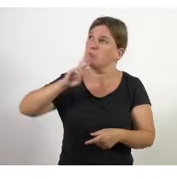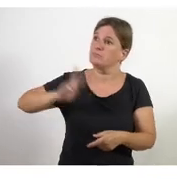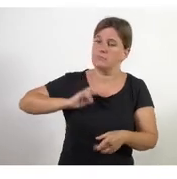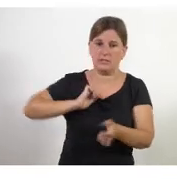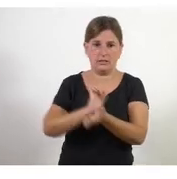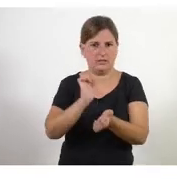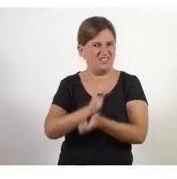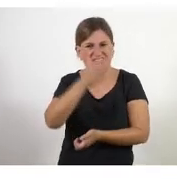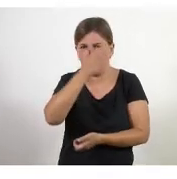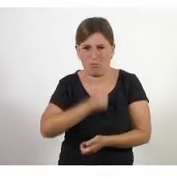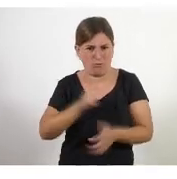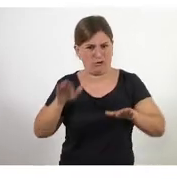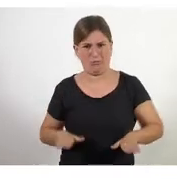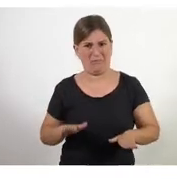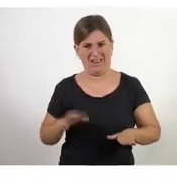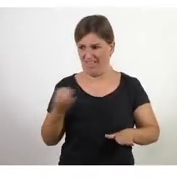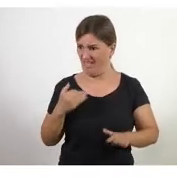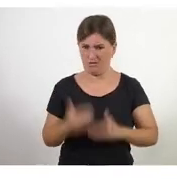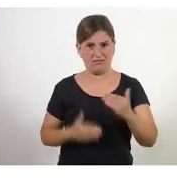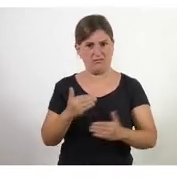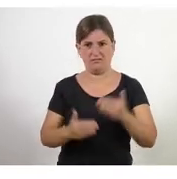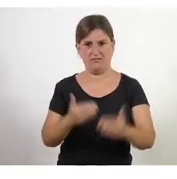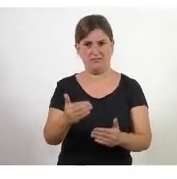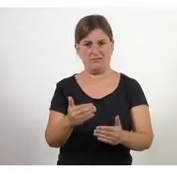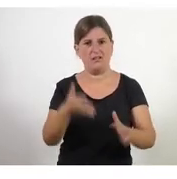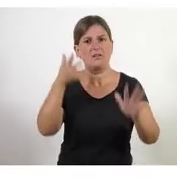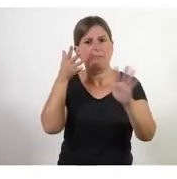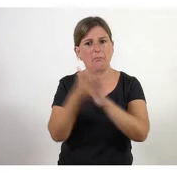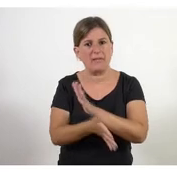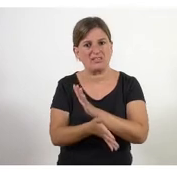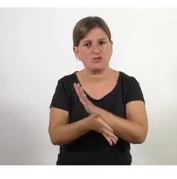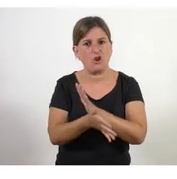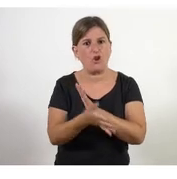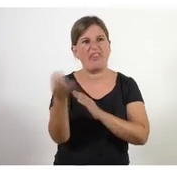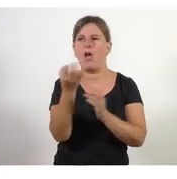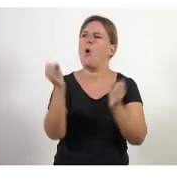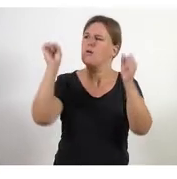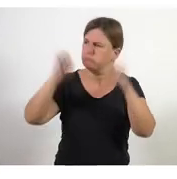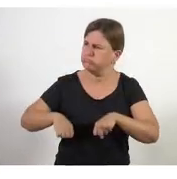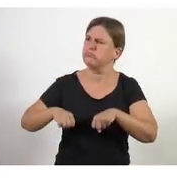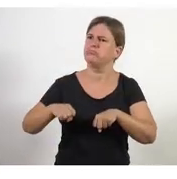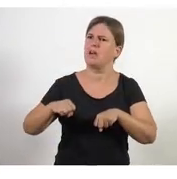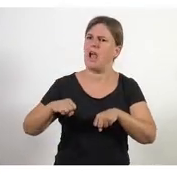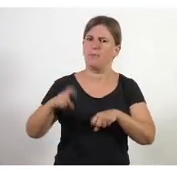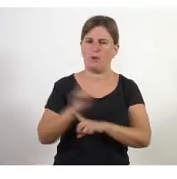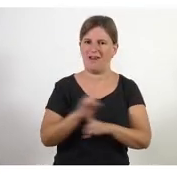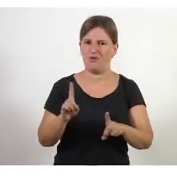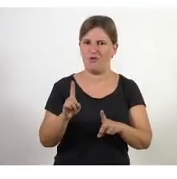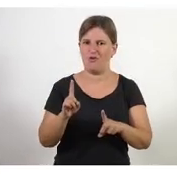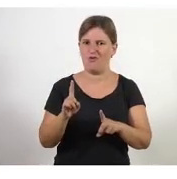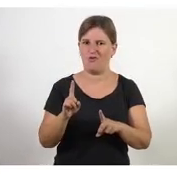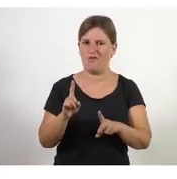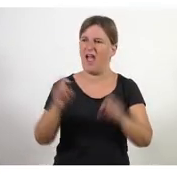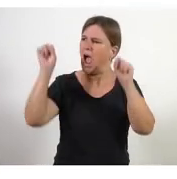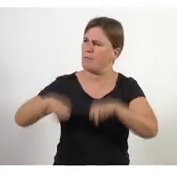no pots paralitzar res amb la qual ja no és aprovar si estem d'acord és aprovar jo com